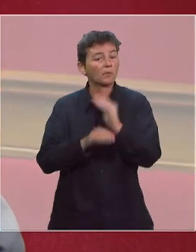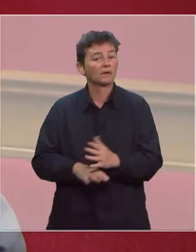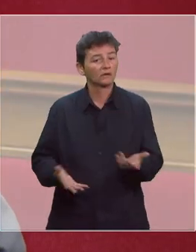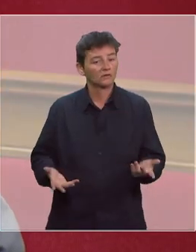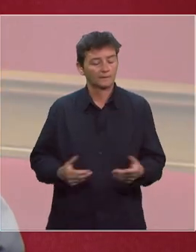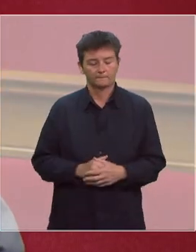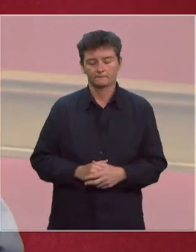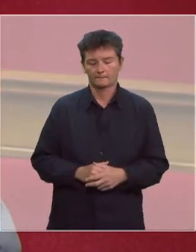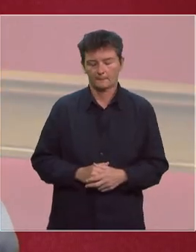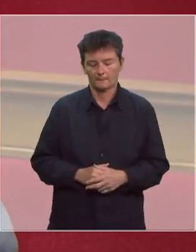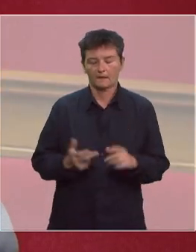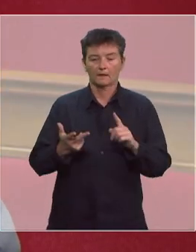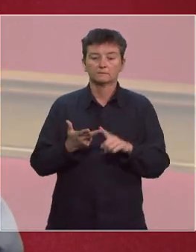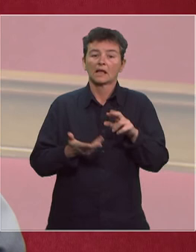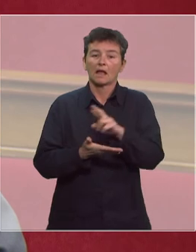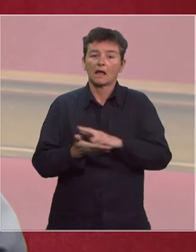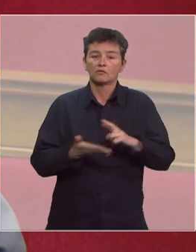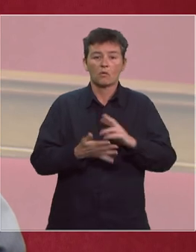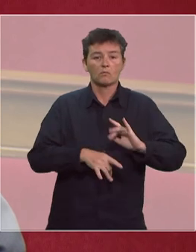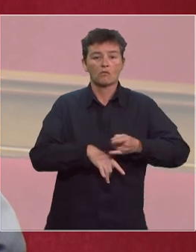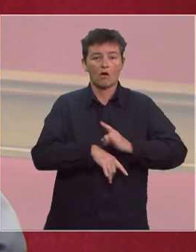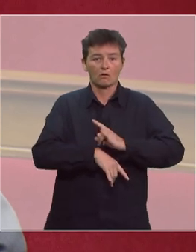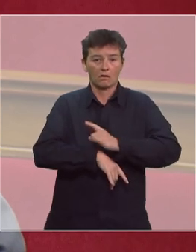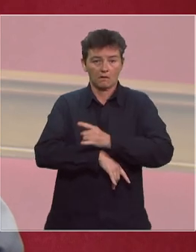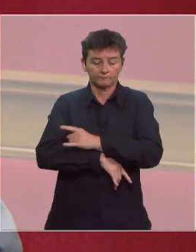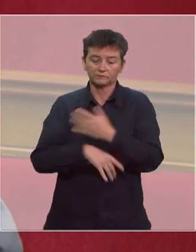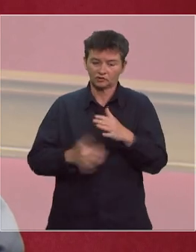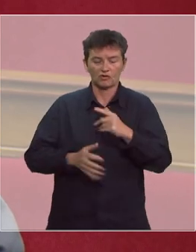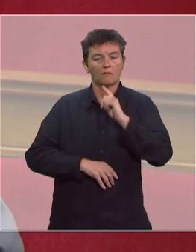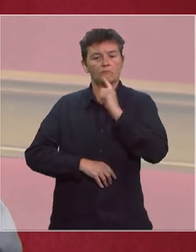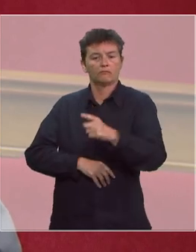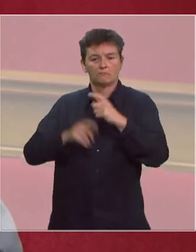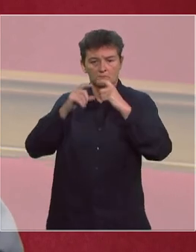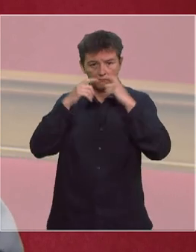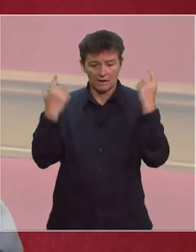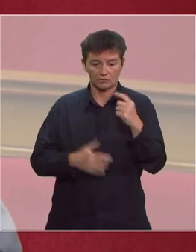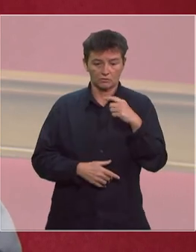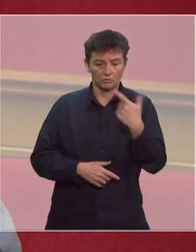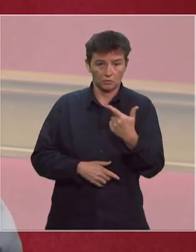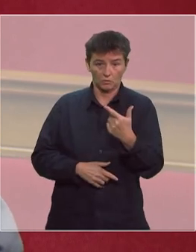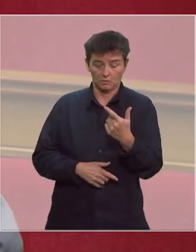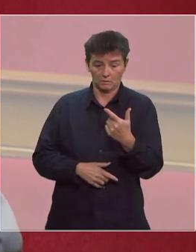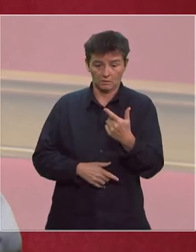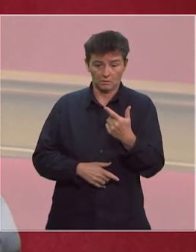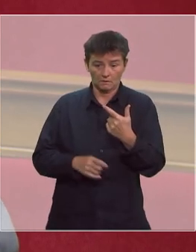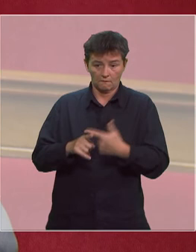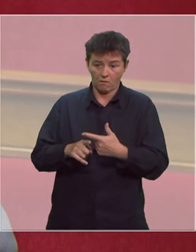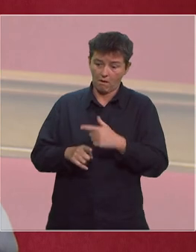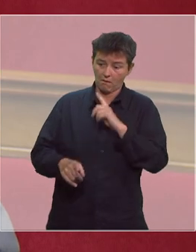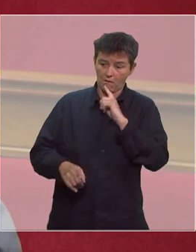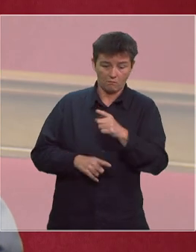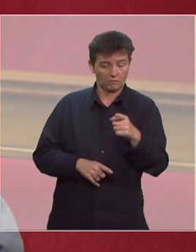question. La région Bourgogne-Franche-Comté a effectué des commandes de masques. Deux commandes ont été réquisitionnées par l'Etat sans